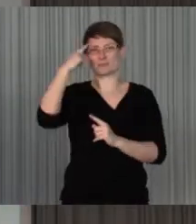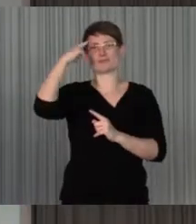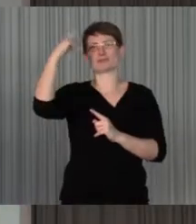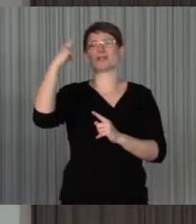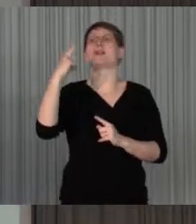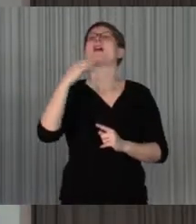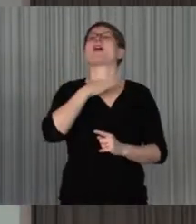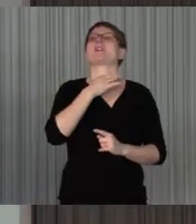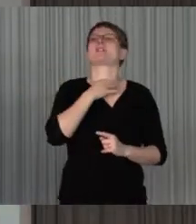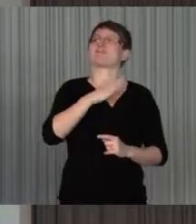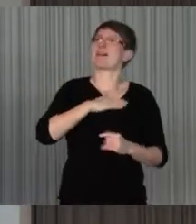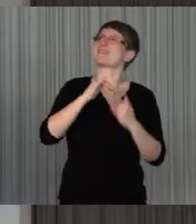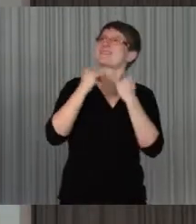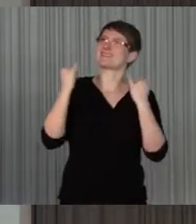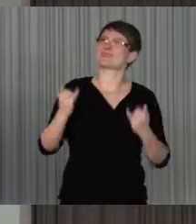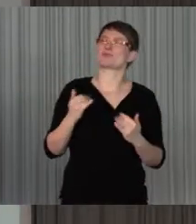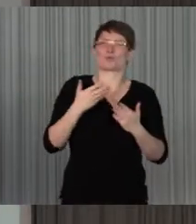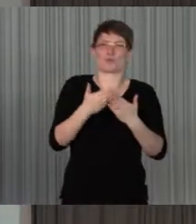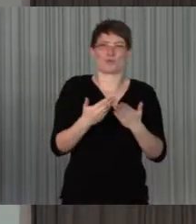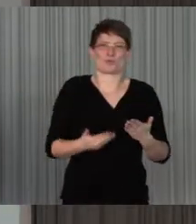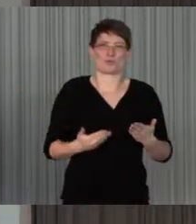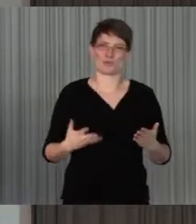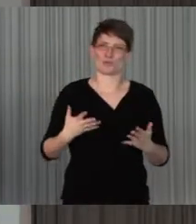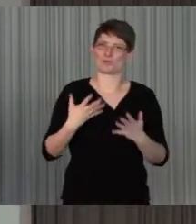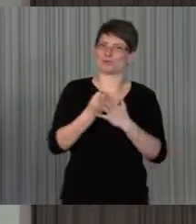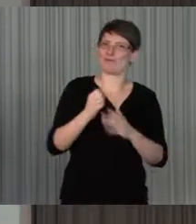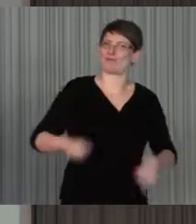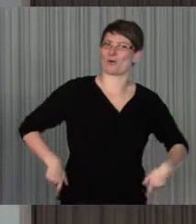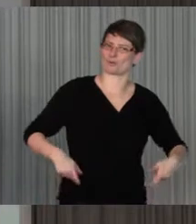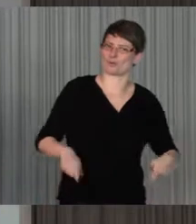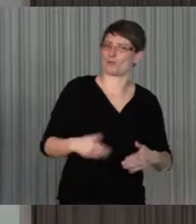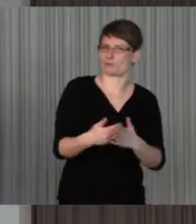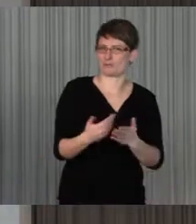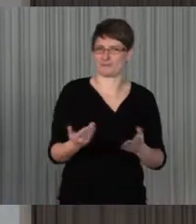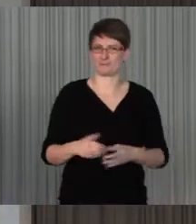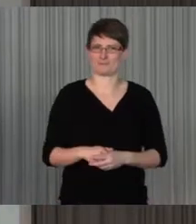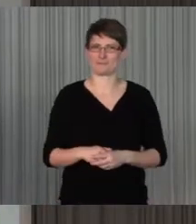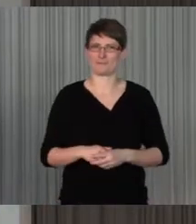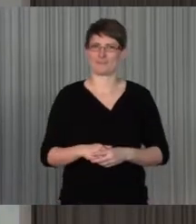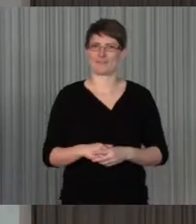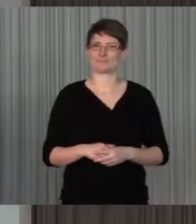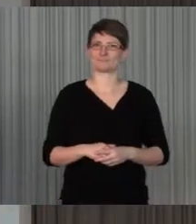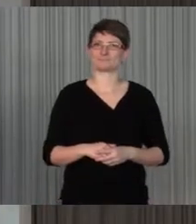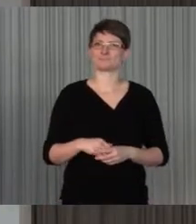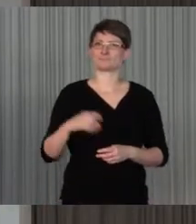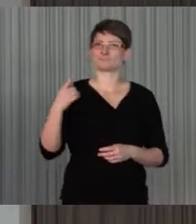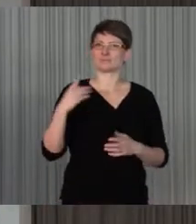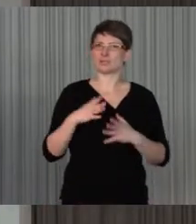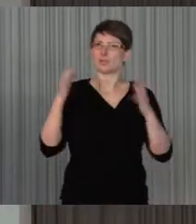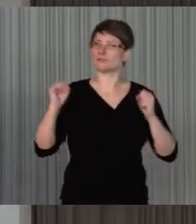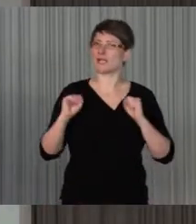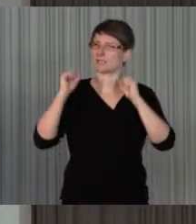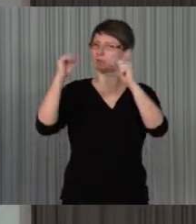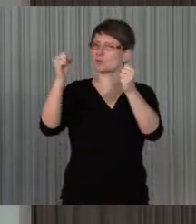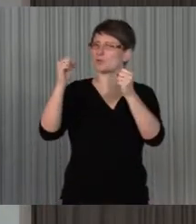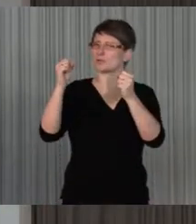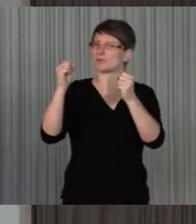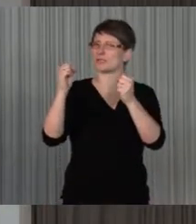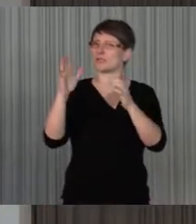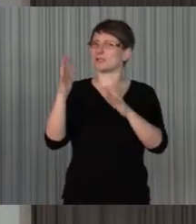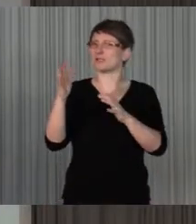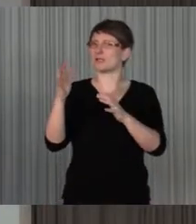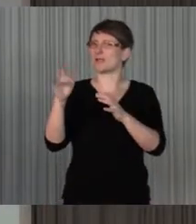Bewusstsein. Die andere Aktion, die ist auch immer ganz kurz mal angesprochen worden, gänse vielleicht, haben Sie es schon mal gehört,